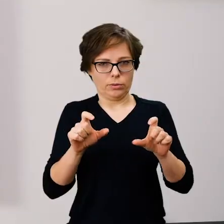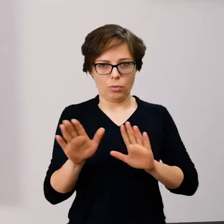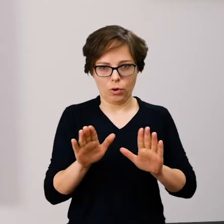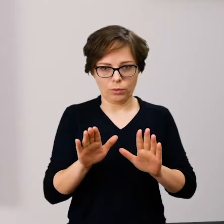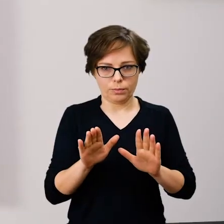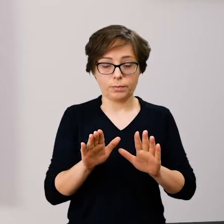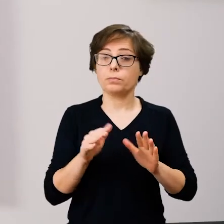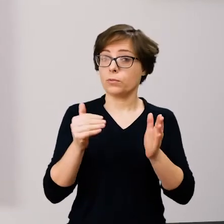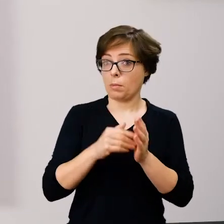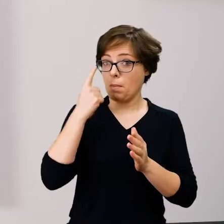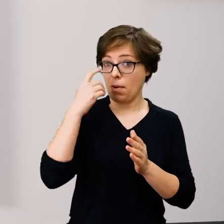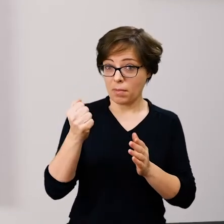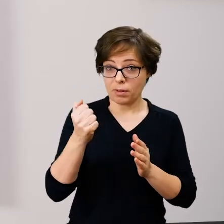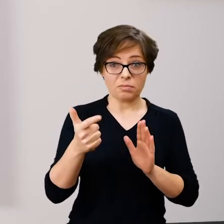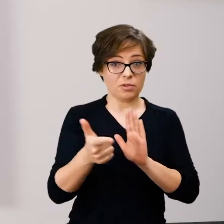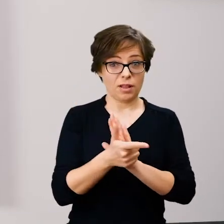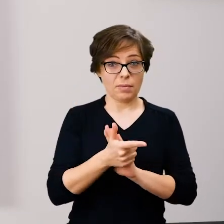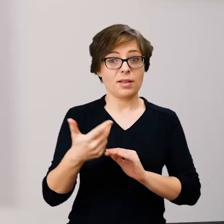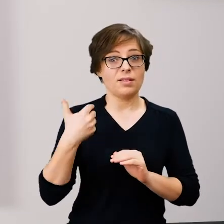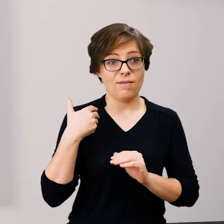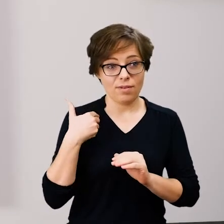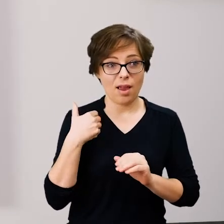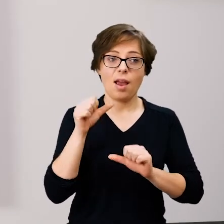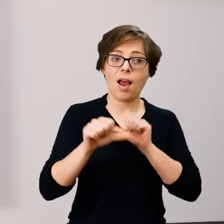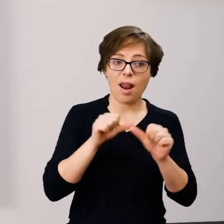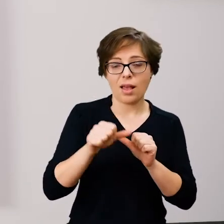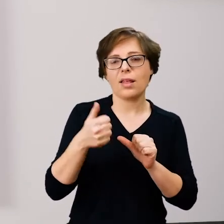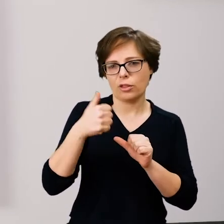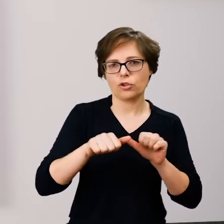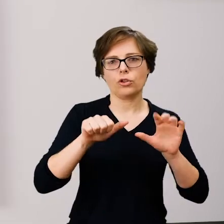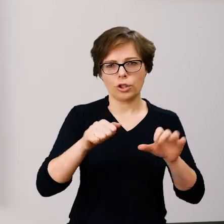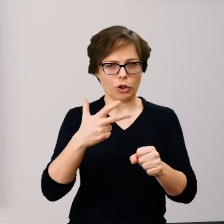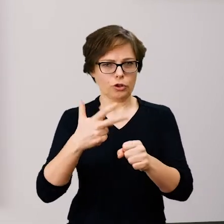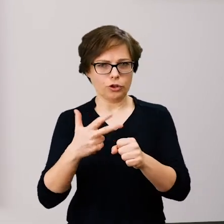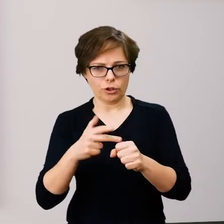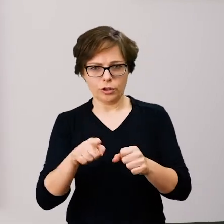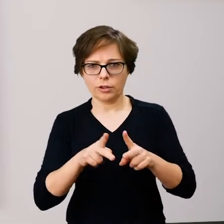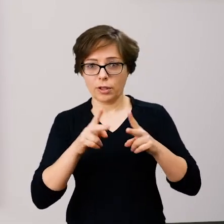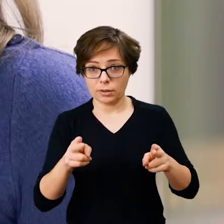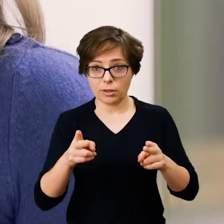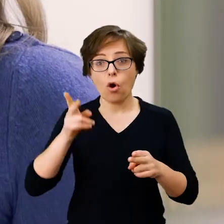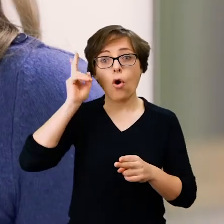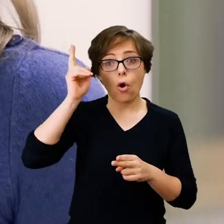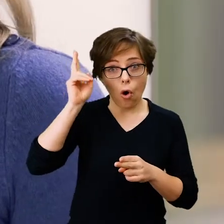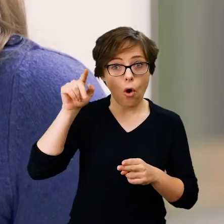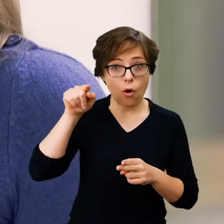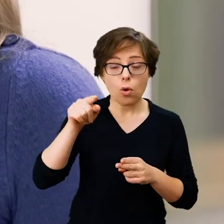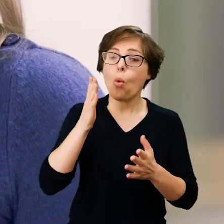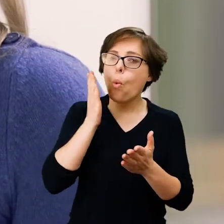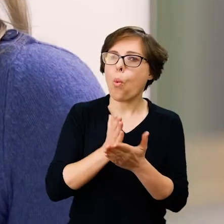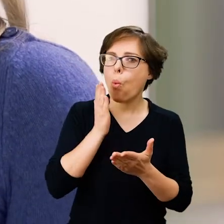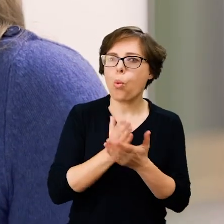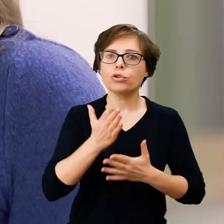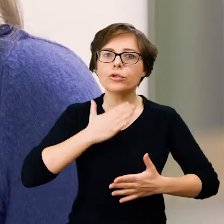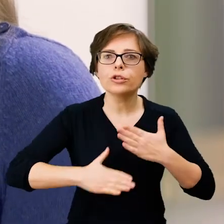Pamiętajmy, że lata 30. XVII wieku to moment, kiedy Holandia już cieszy się,